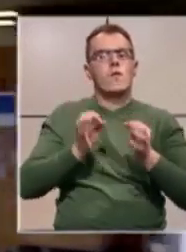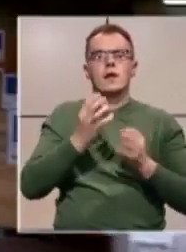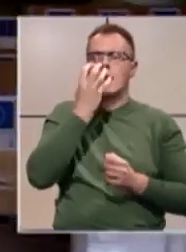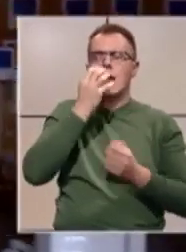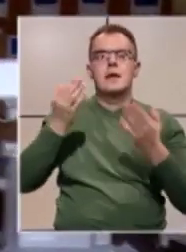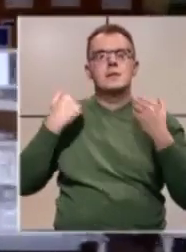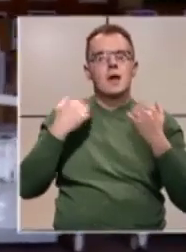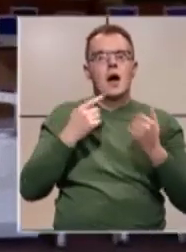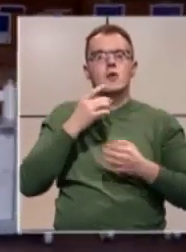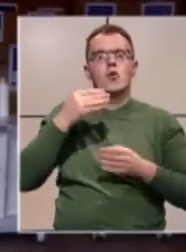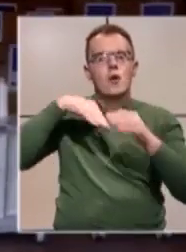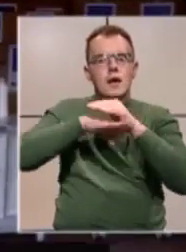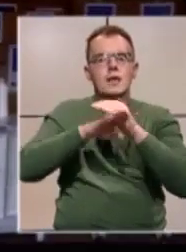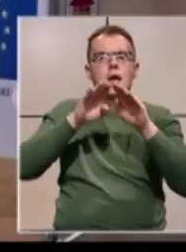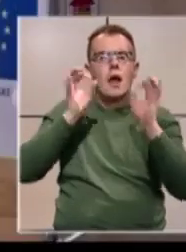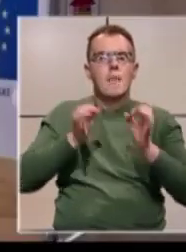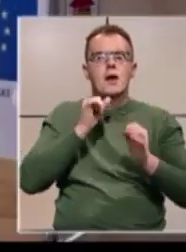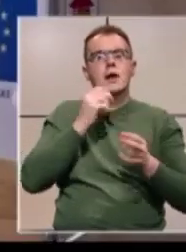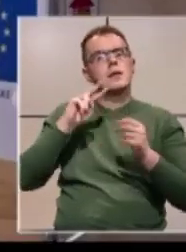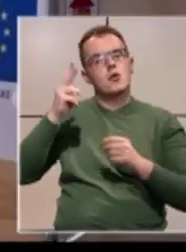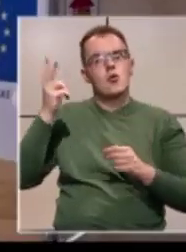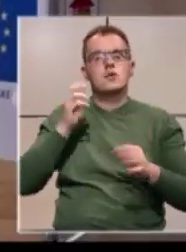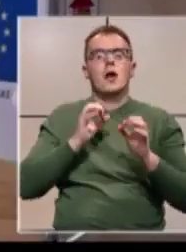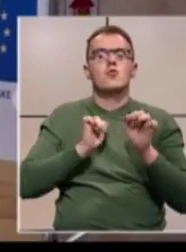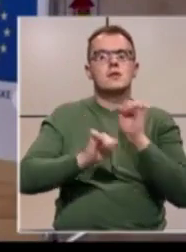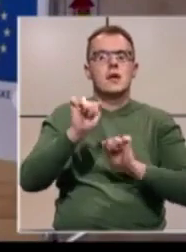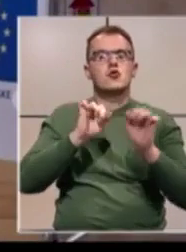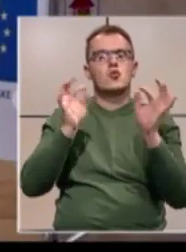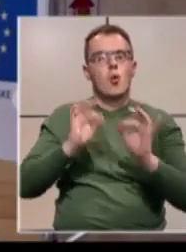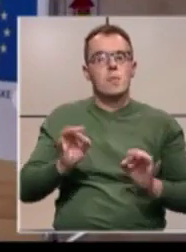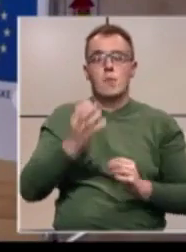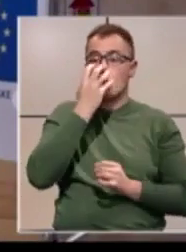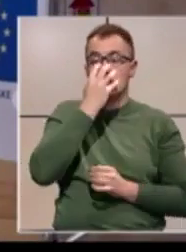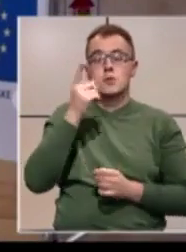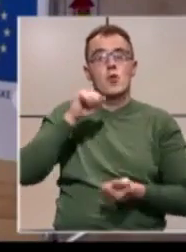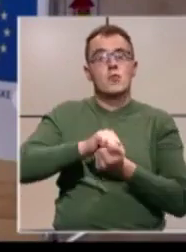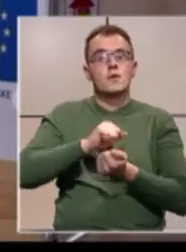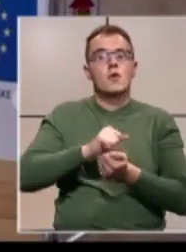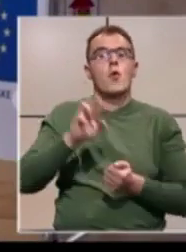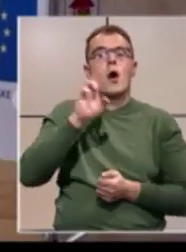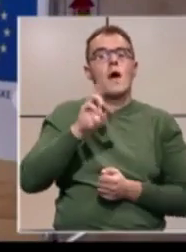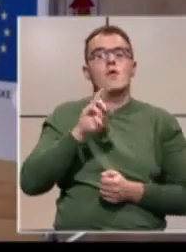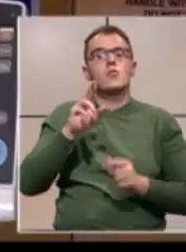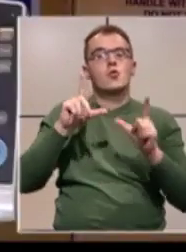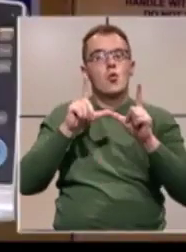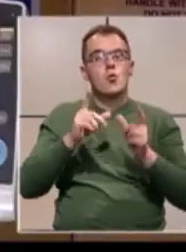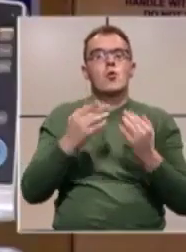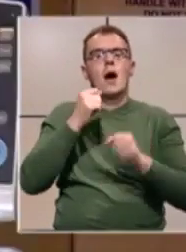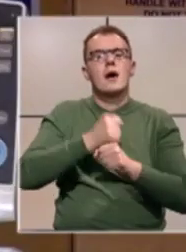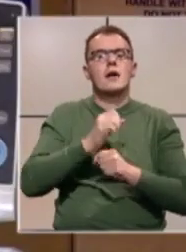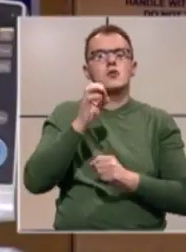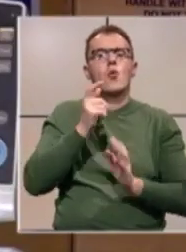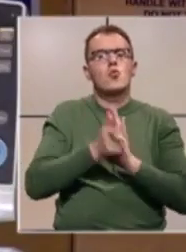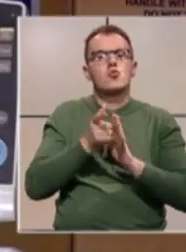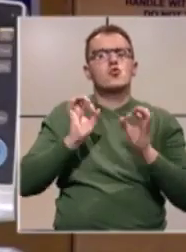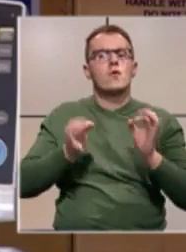respiratore, rentgen aparate i ostalu zaštitnu medicinsku opremu. Respiratori su proizvedeni u Europskoj uniji, a radi se o